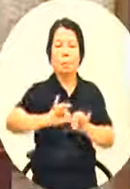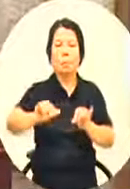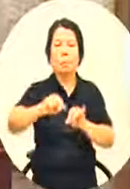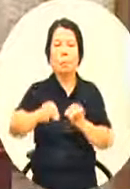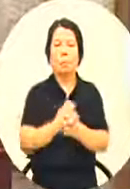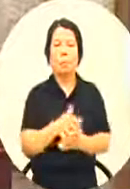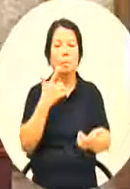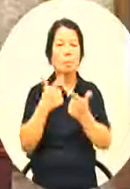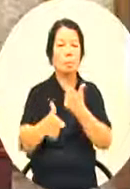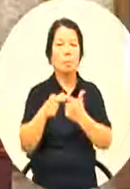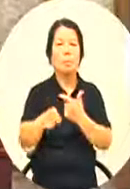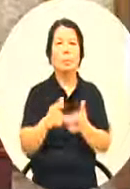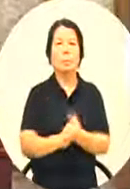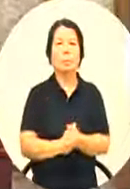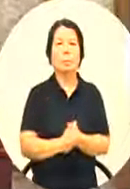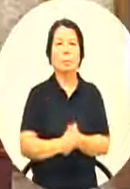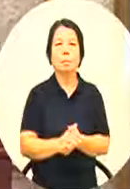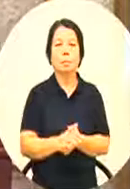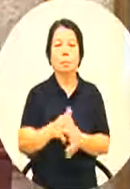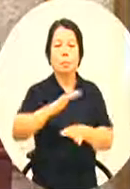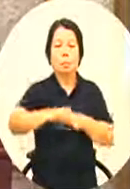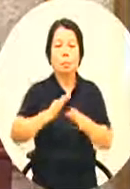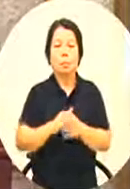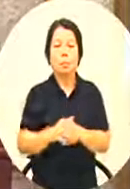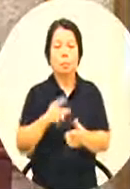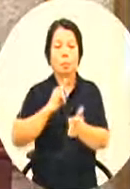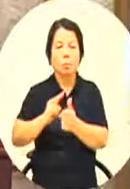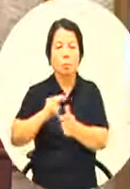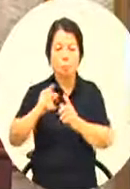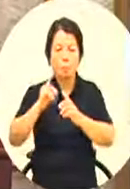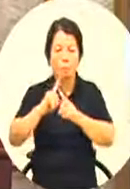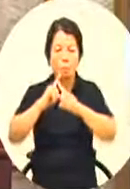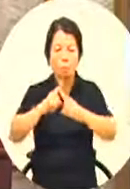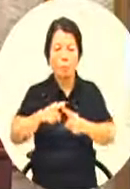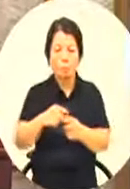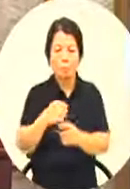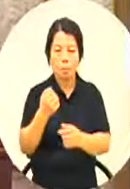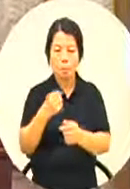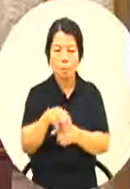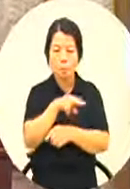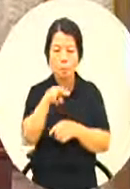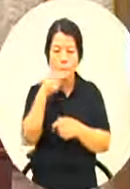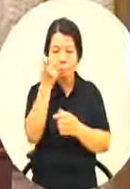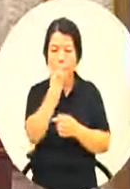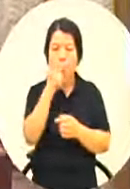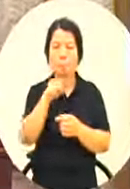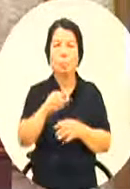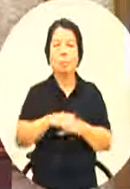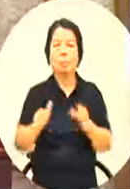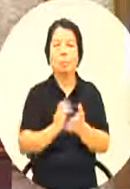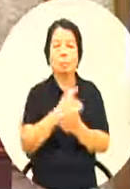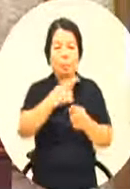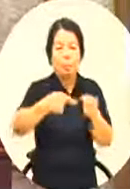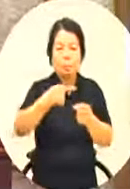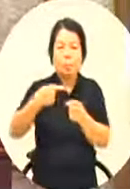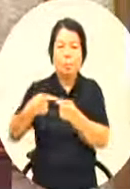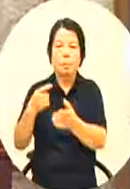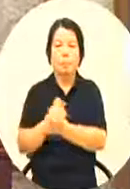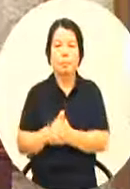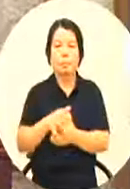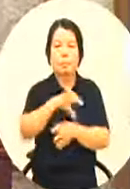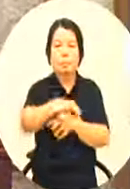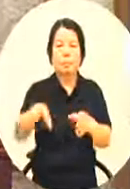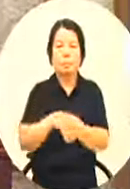标准那这个我们会去了解如果一般来讲我们其实每年对于各种场地的补助